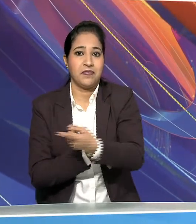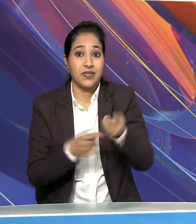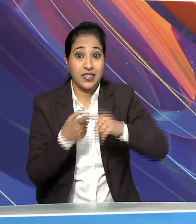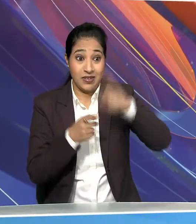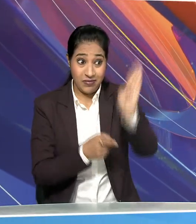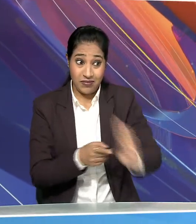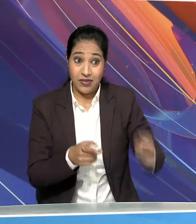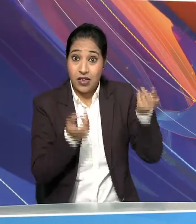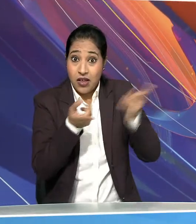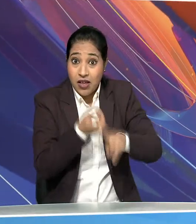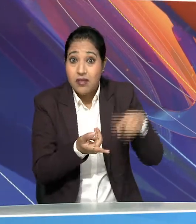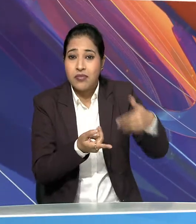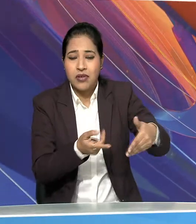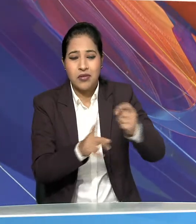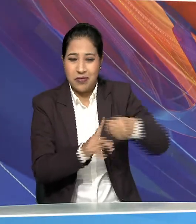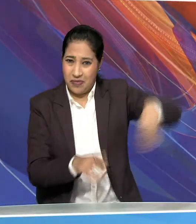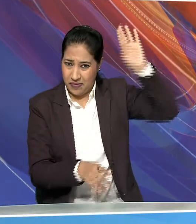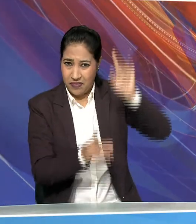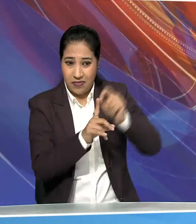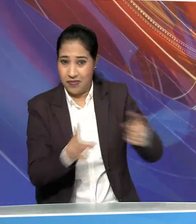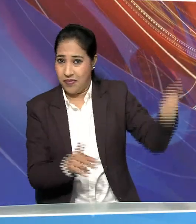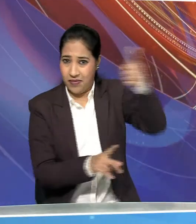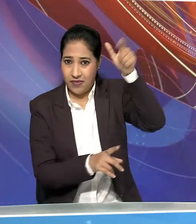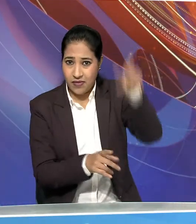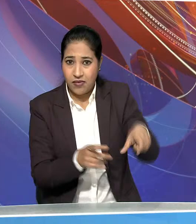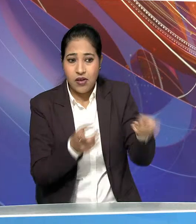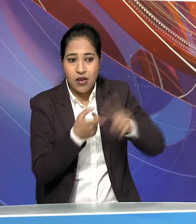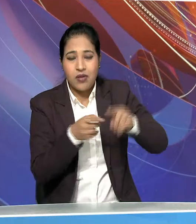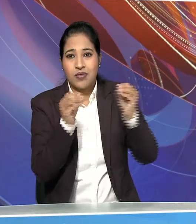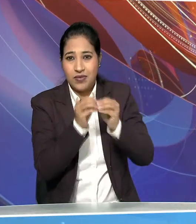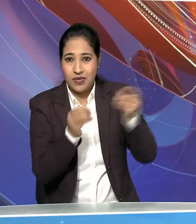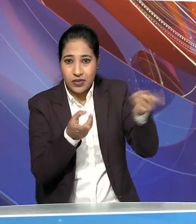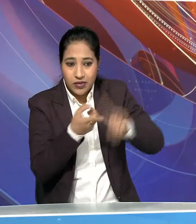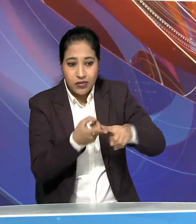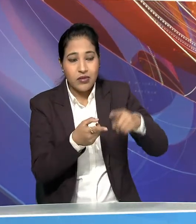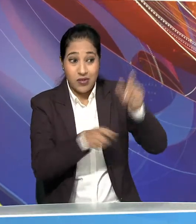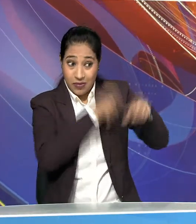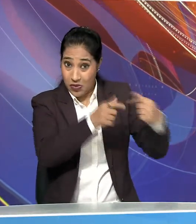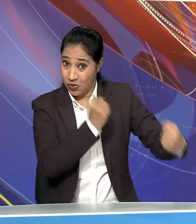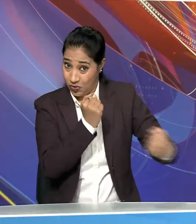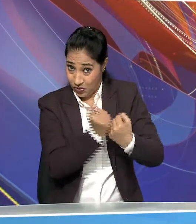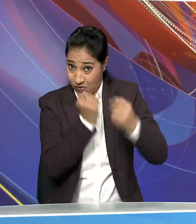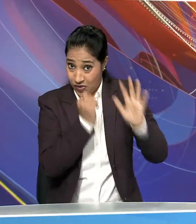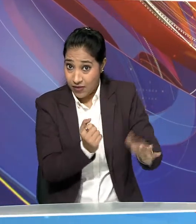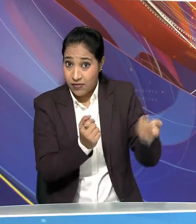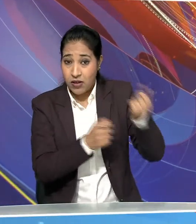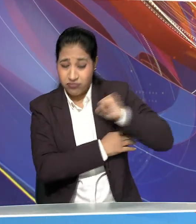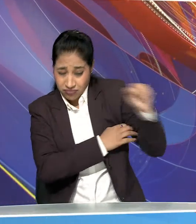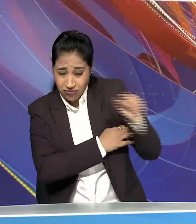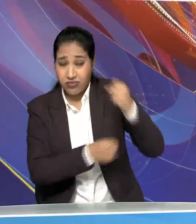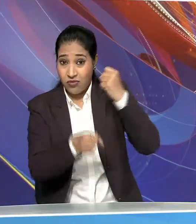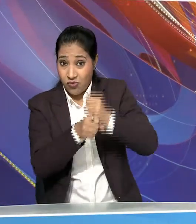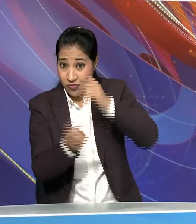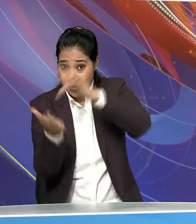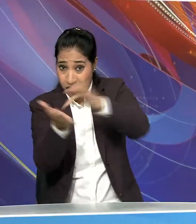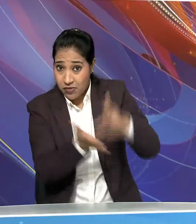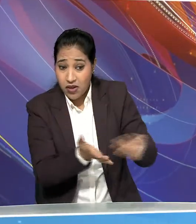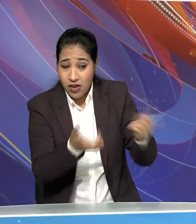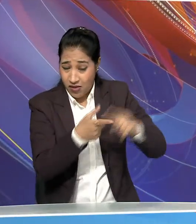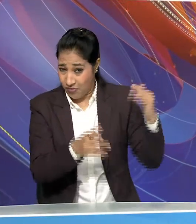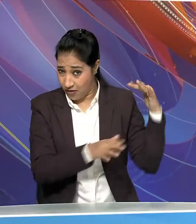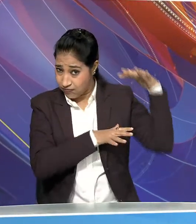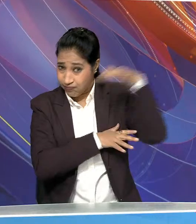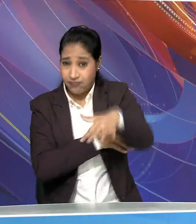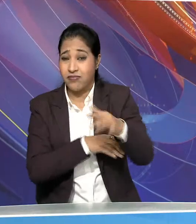ब्राजील में हाल ही में पूर राश्पती ज्वायर बॉल्सनारों के समर्थ को द्वारा सरकारी भवनों पर धावा